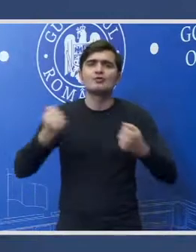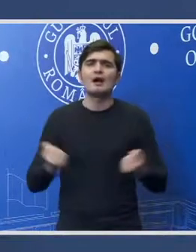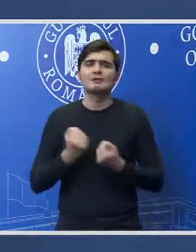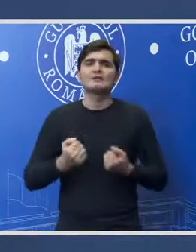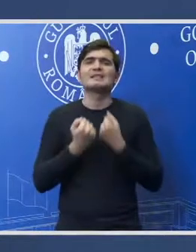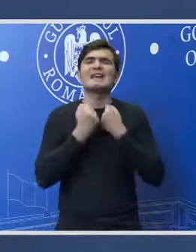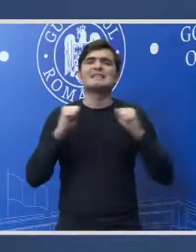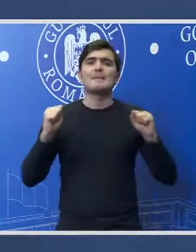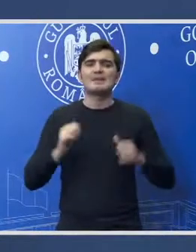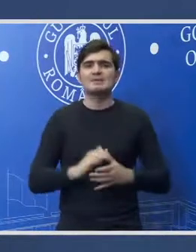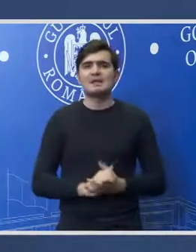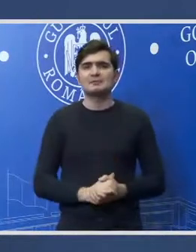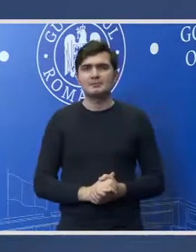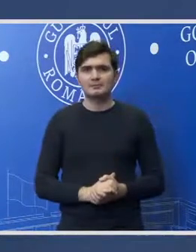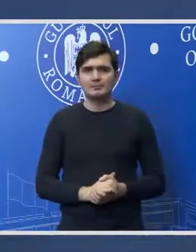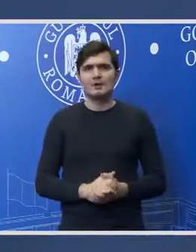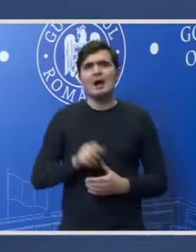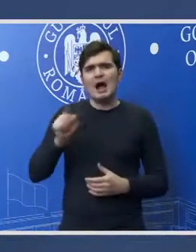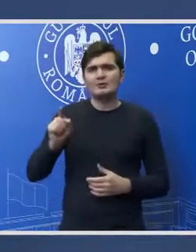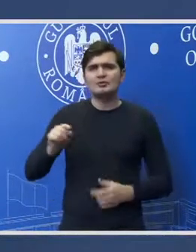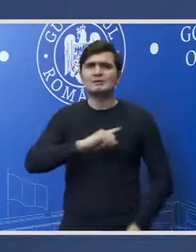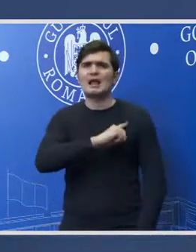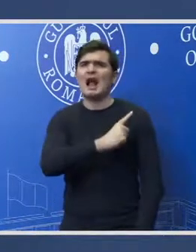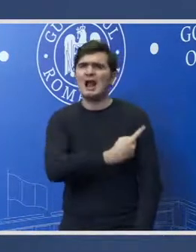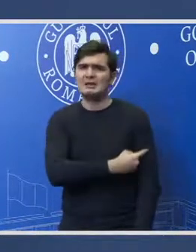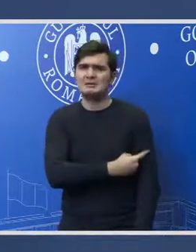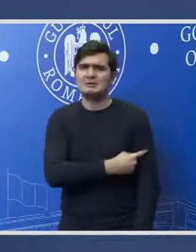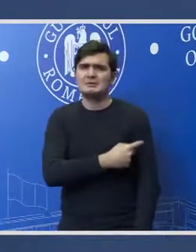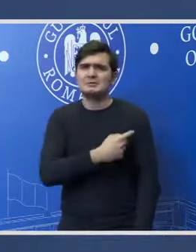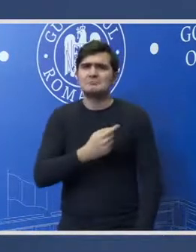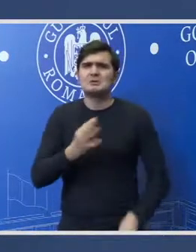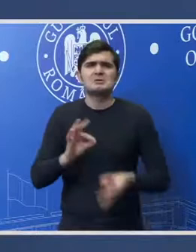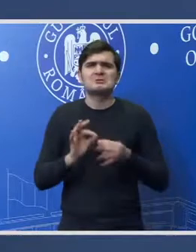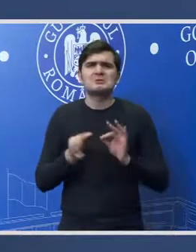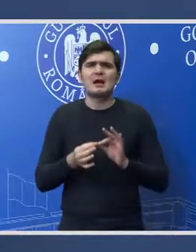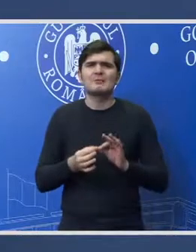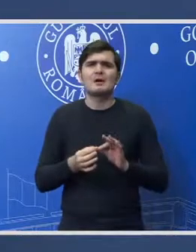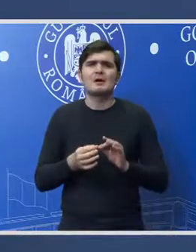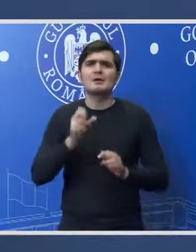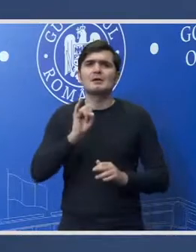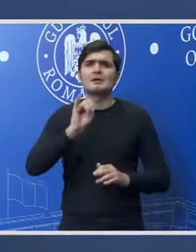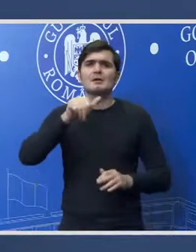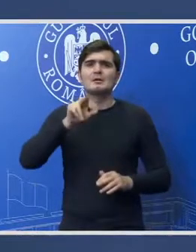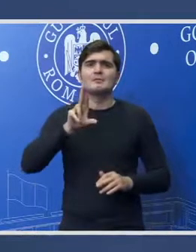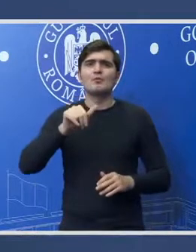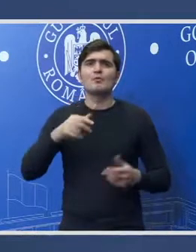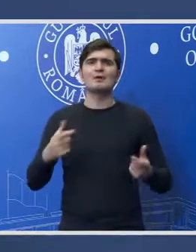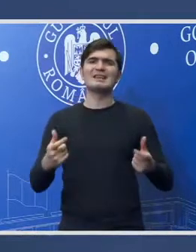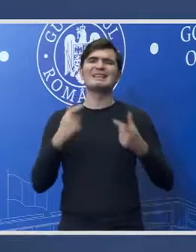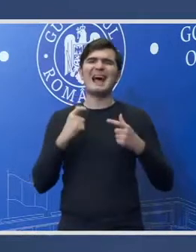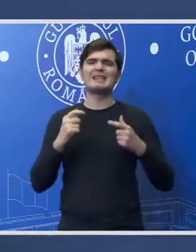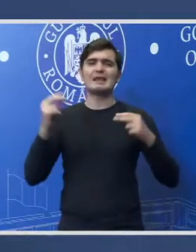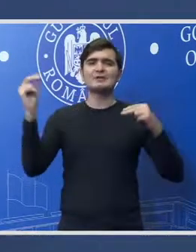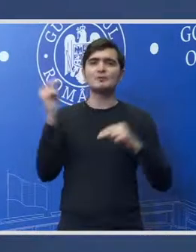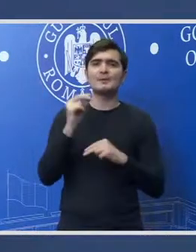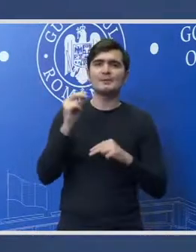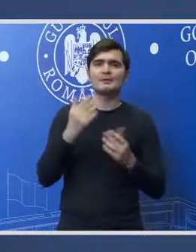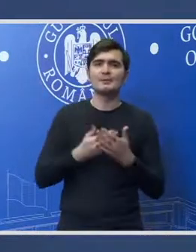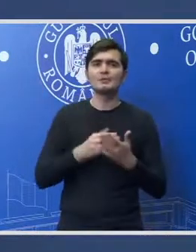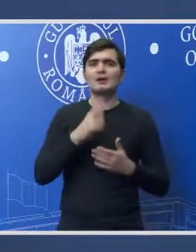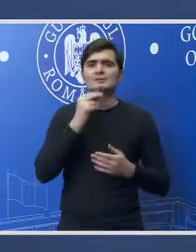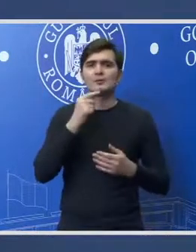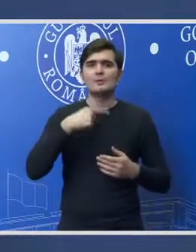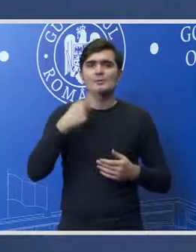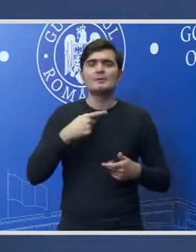aceste așa zise garanții sunt de fapt niște imunități suplimentare pentru că trebuie să vorbim în limbaj